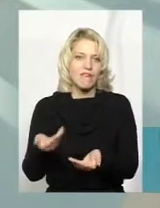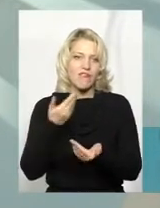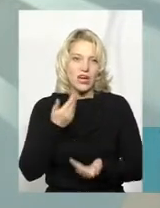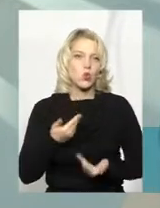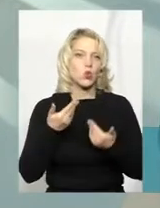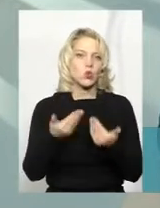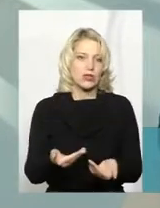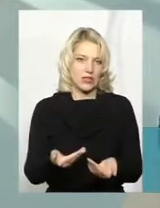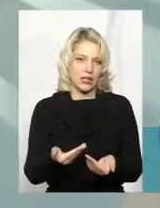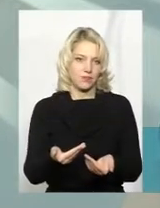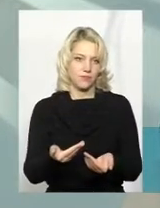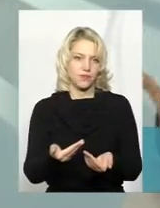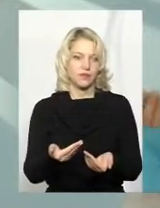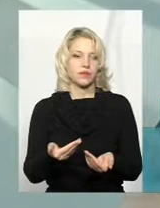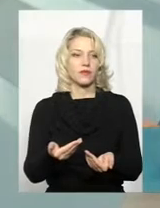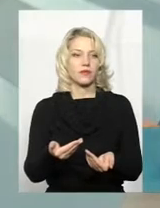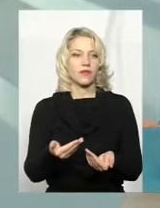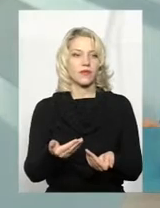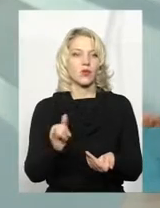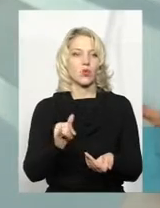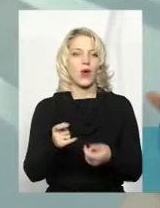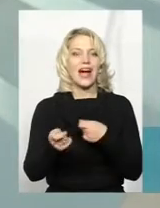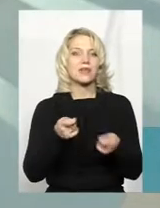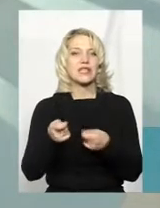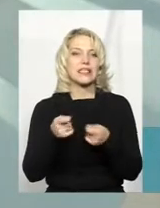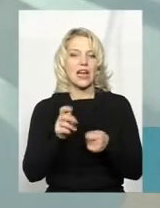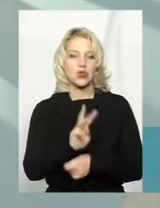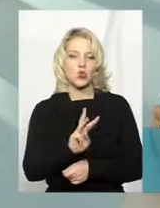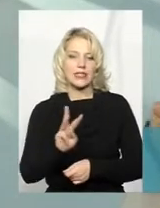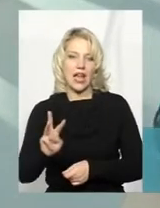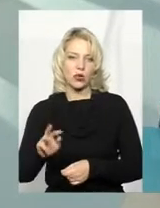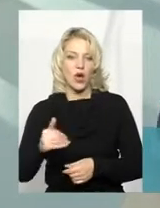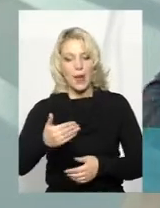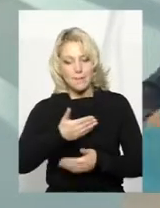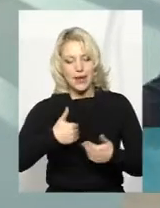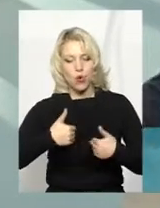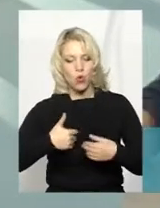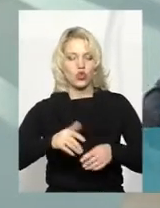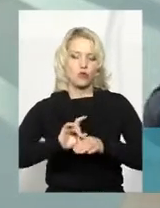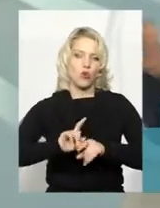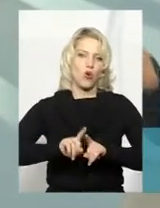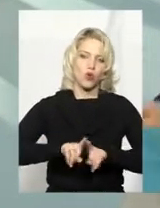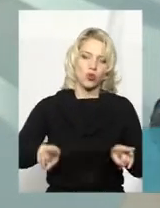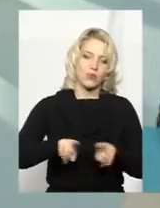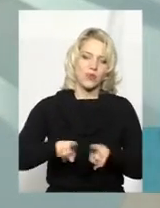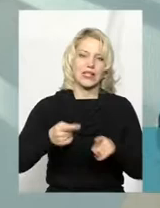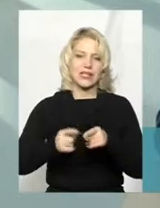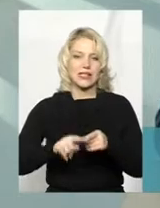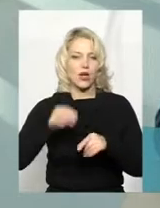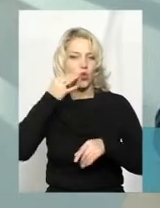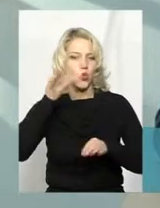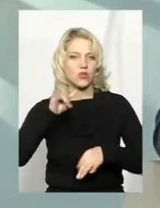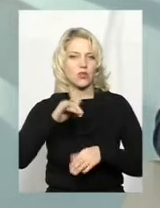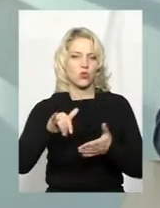самому адміністратору сайту, щоб ми хочемо розповсюдити цей досвід, наприклад, у Сумах, умовно кажучи.